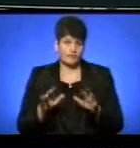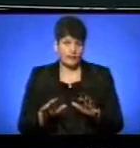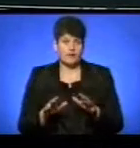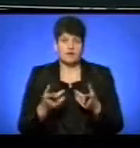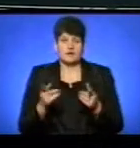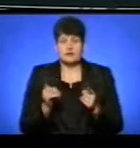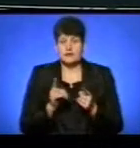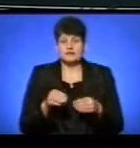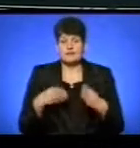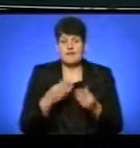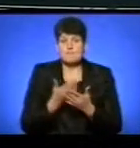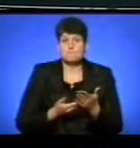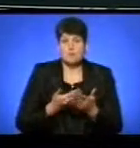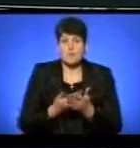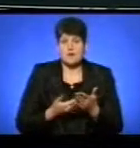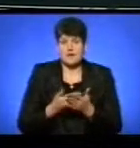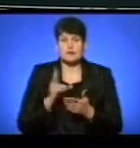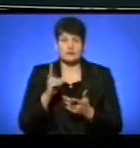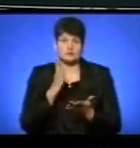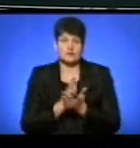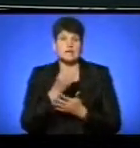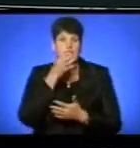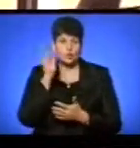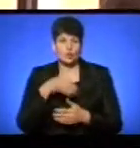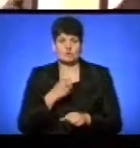початківцям дали ІТ-шники з досвідом роботи.